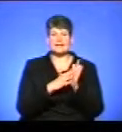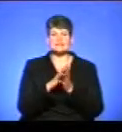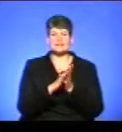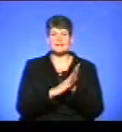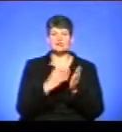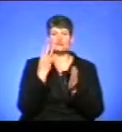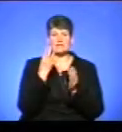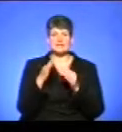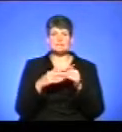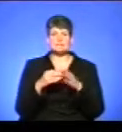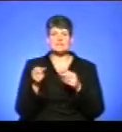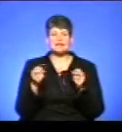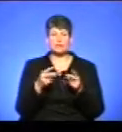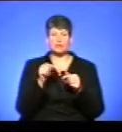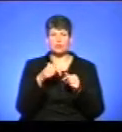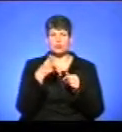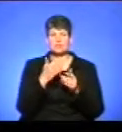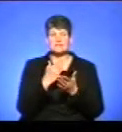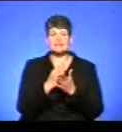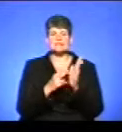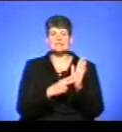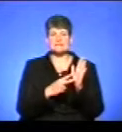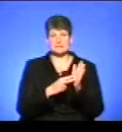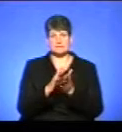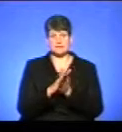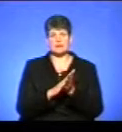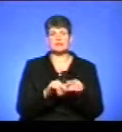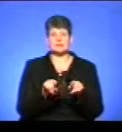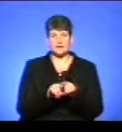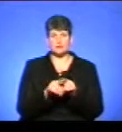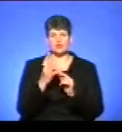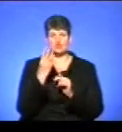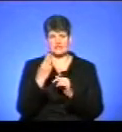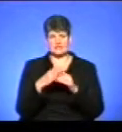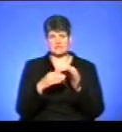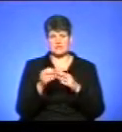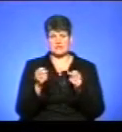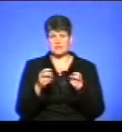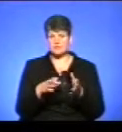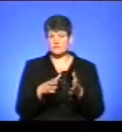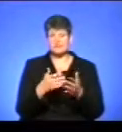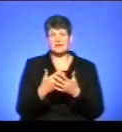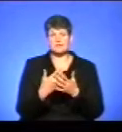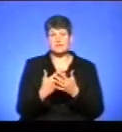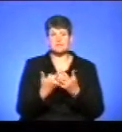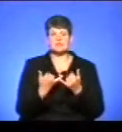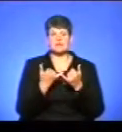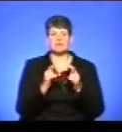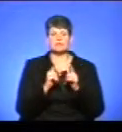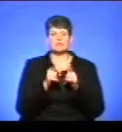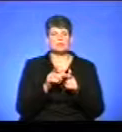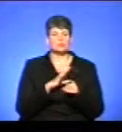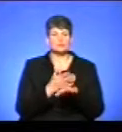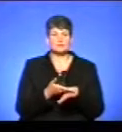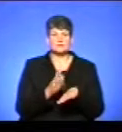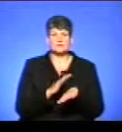спеціальності, то цьогоріч ми маємо 7 заяв також на 4 спеціальності. І напевно, що для вступників було найбільш